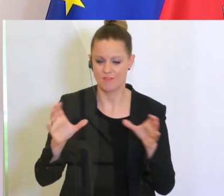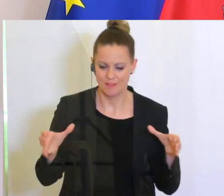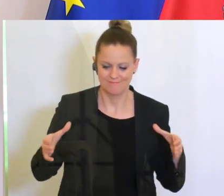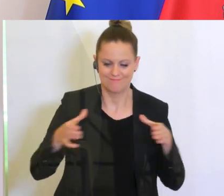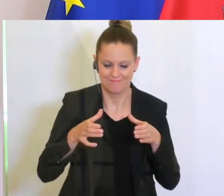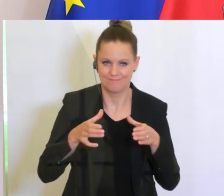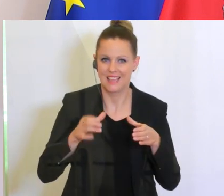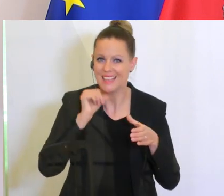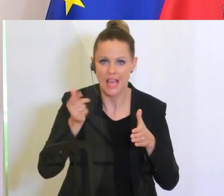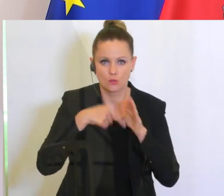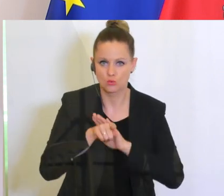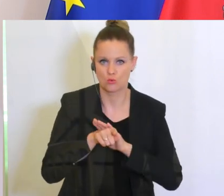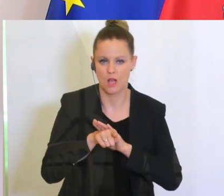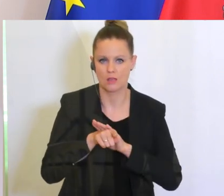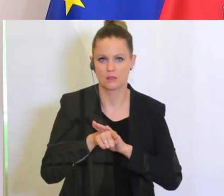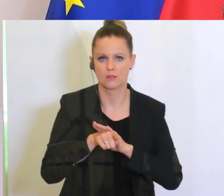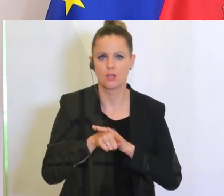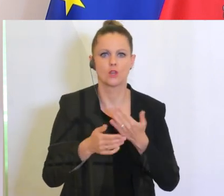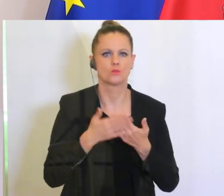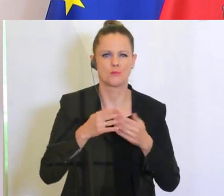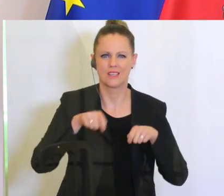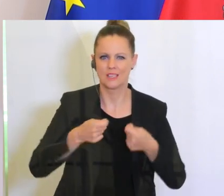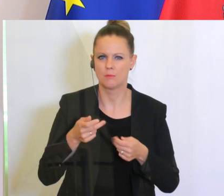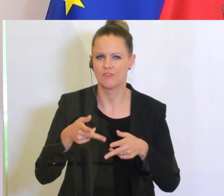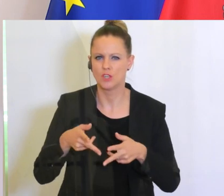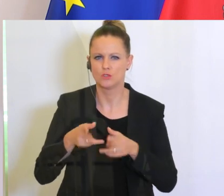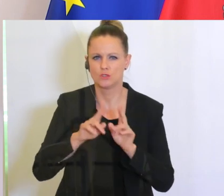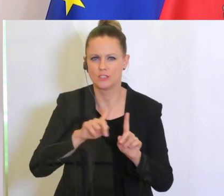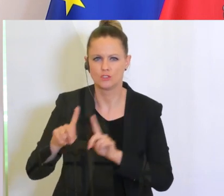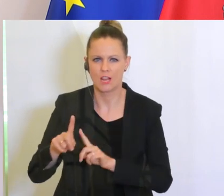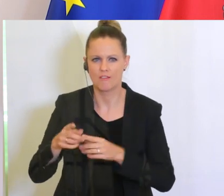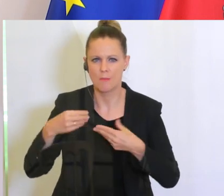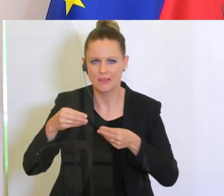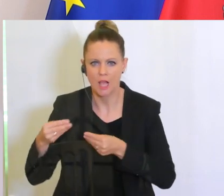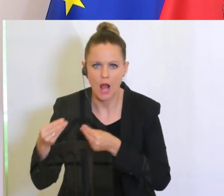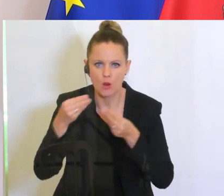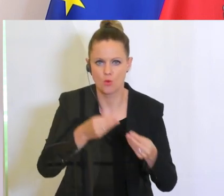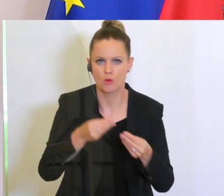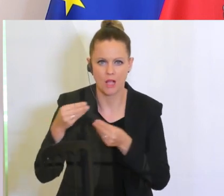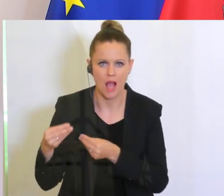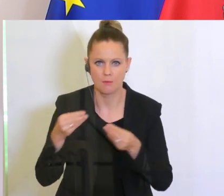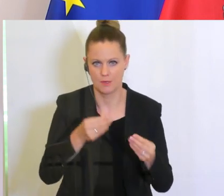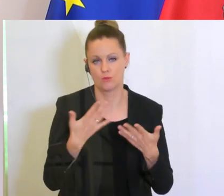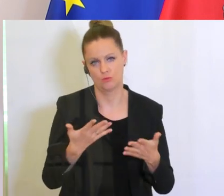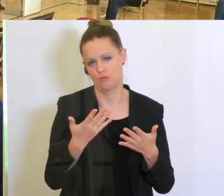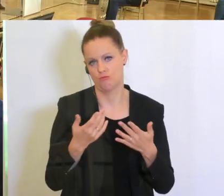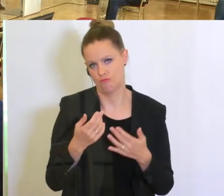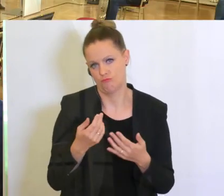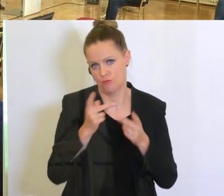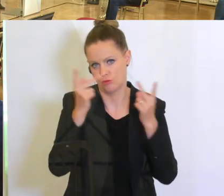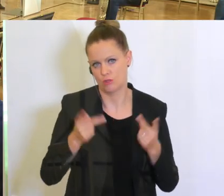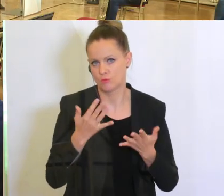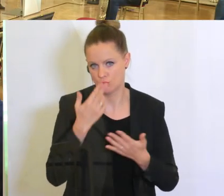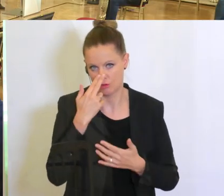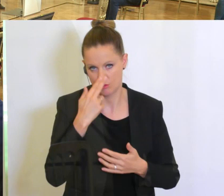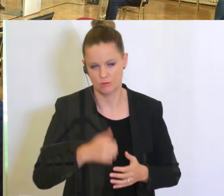definierte Schnittstellen für die Übergabe von Materialien etc. Aber das ist im Kern die Idee des Konzeptes.